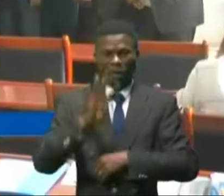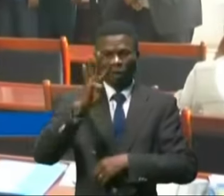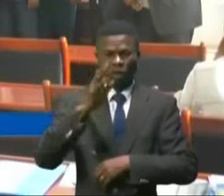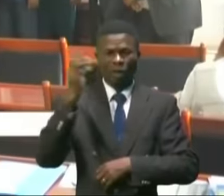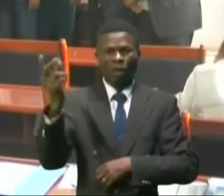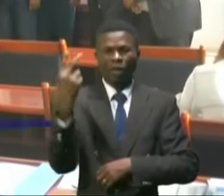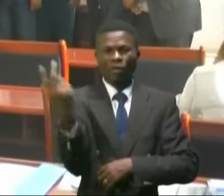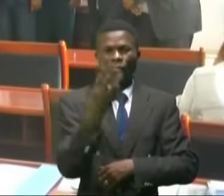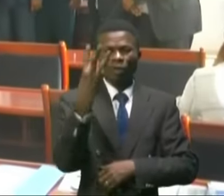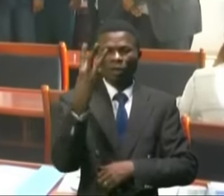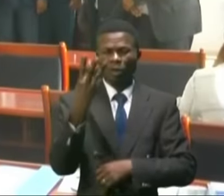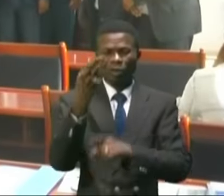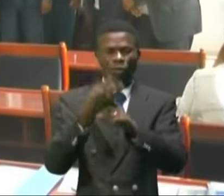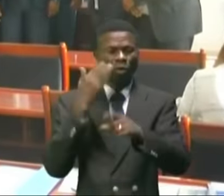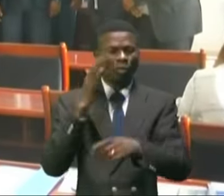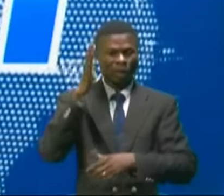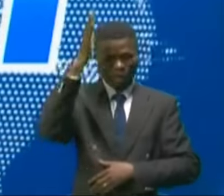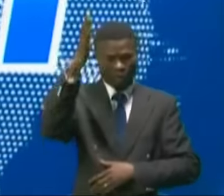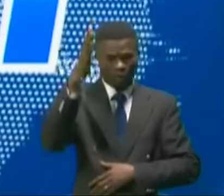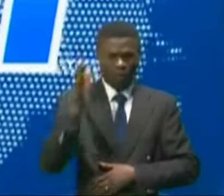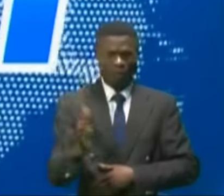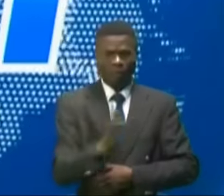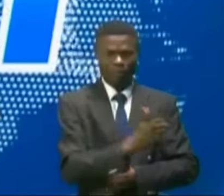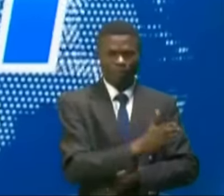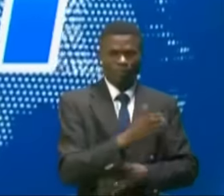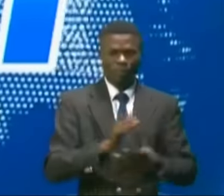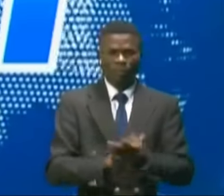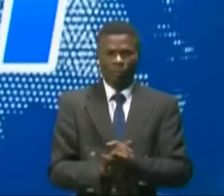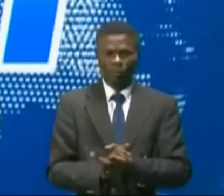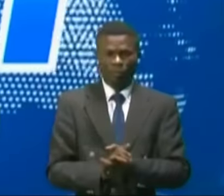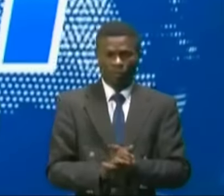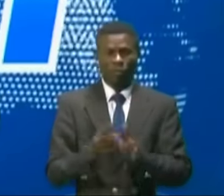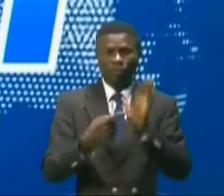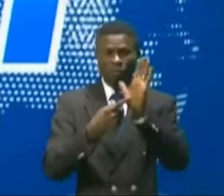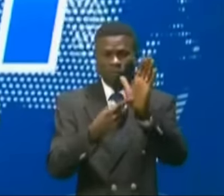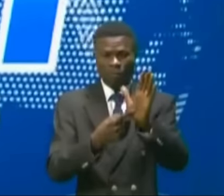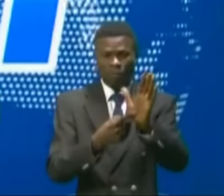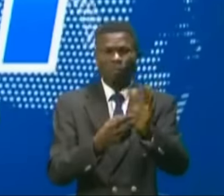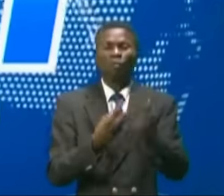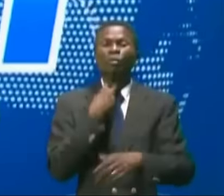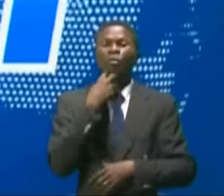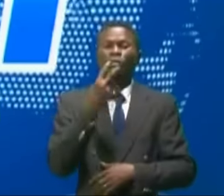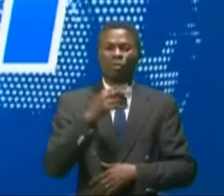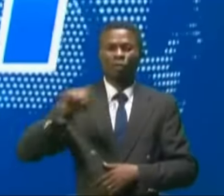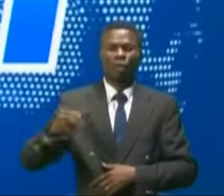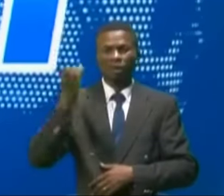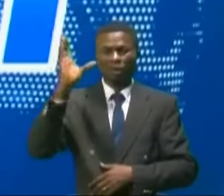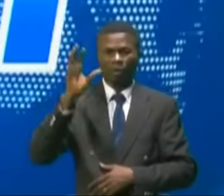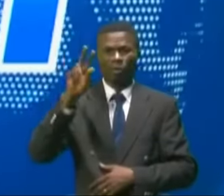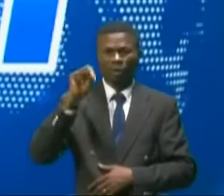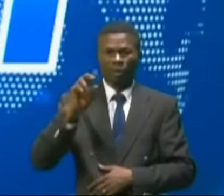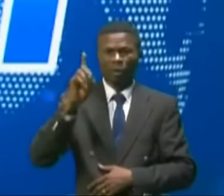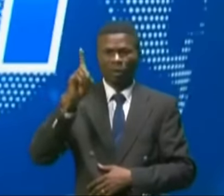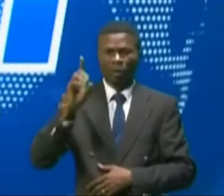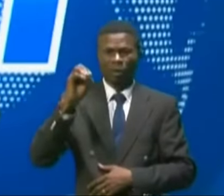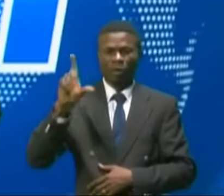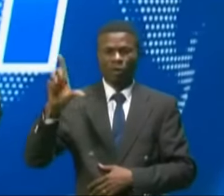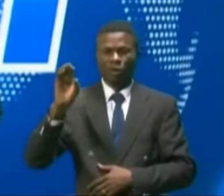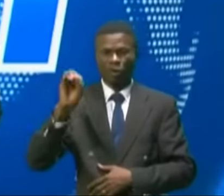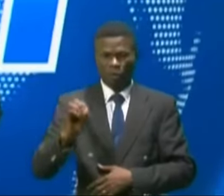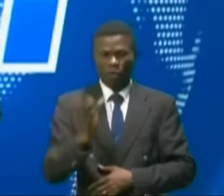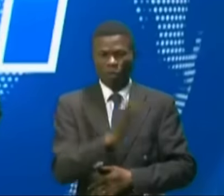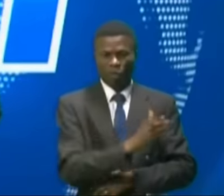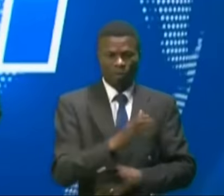23 mai prochain. Et vous avez reconnu la timbre vocale de Jean-Pierre Ndolou Demazou dans ses reportages.